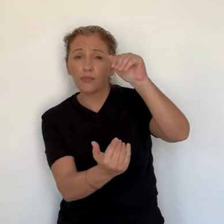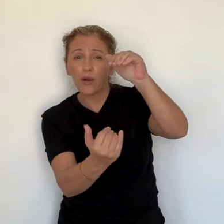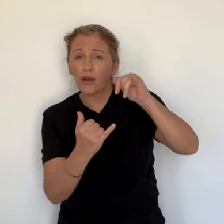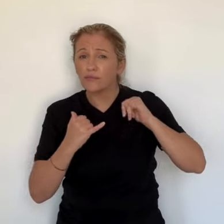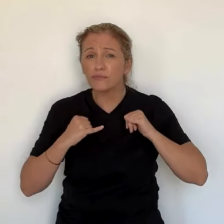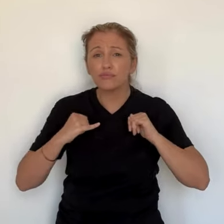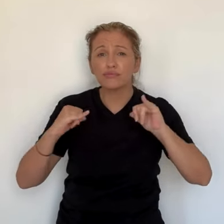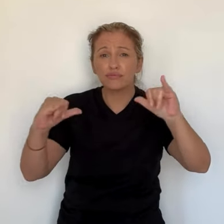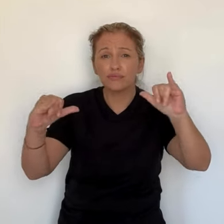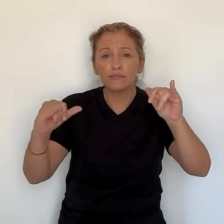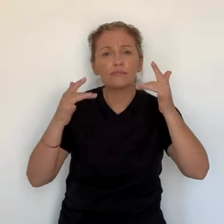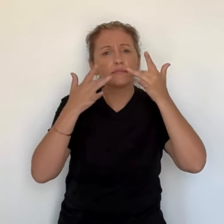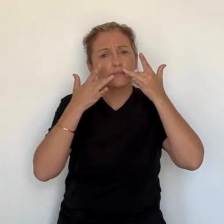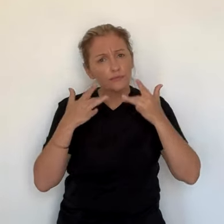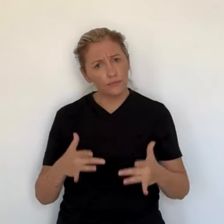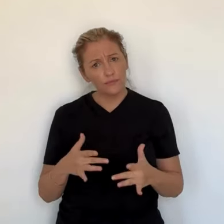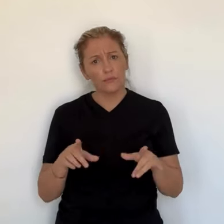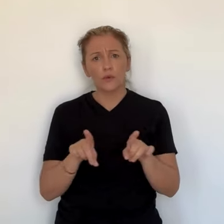budgétaire.